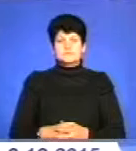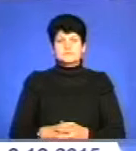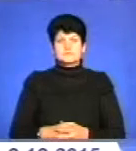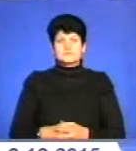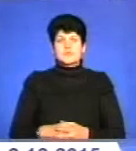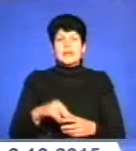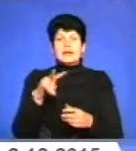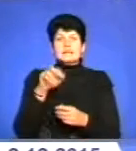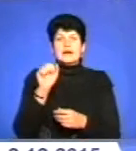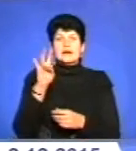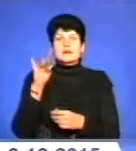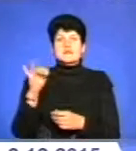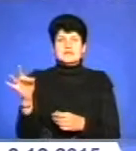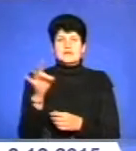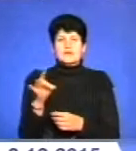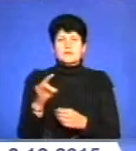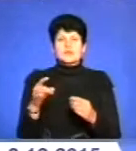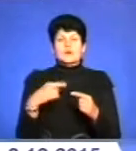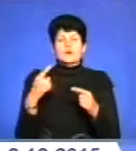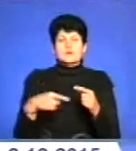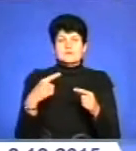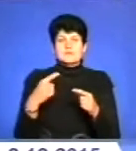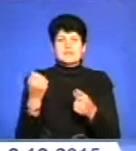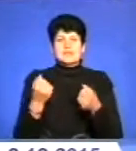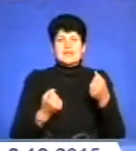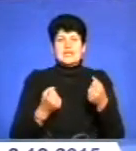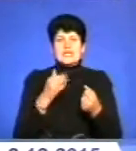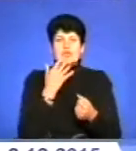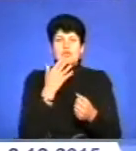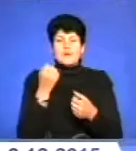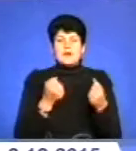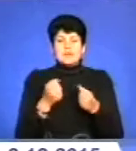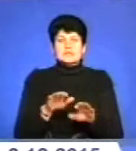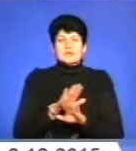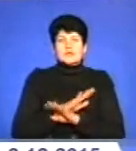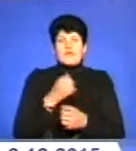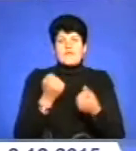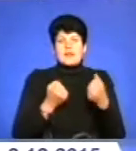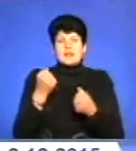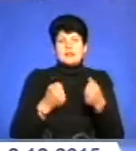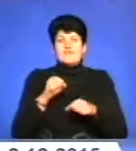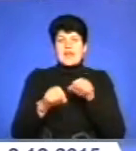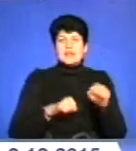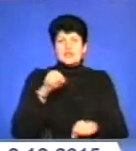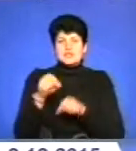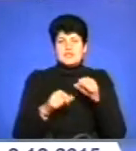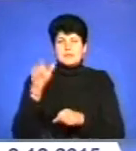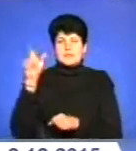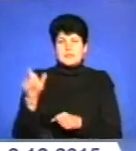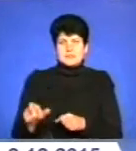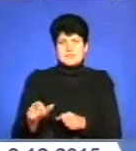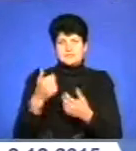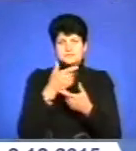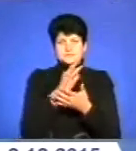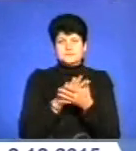У Леновецькому районі під колесами Іномарки загинув велосипедист. Відеоматеріал сектору комунікації Головного управління Національної поліції України в